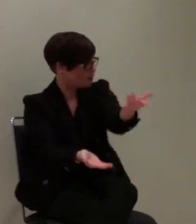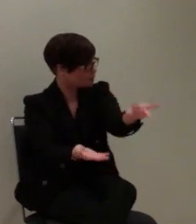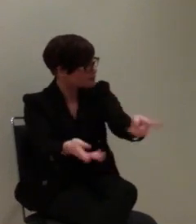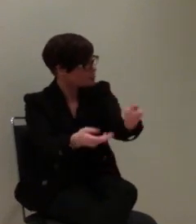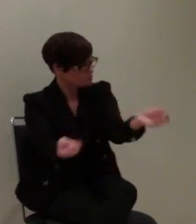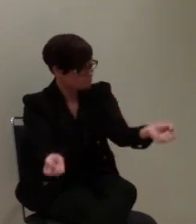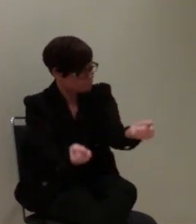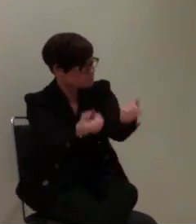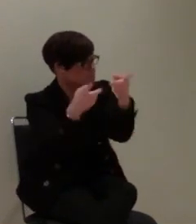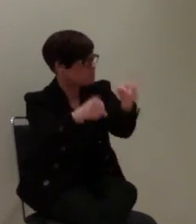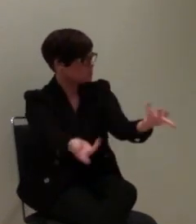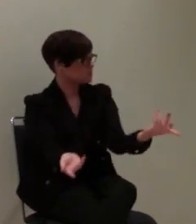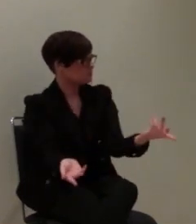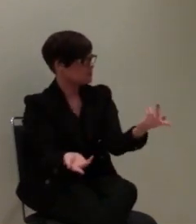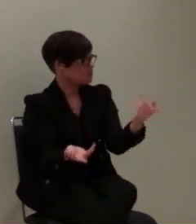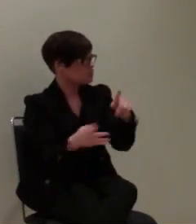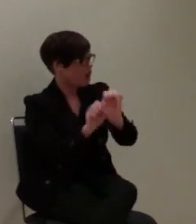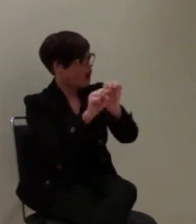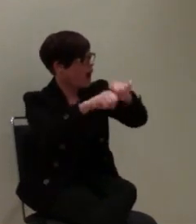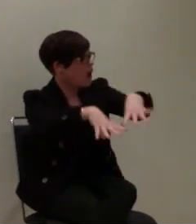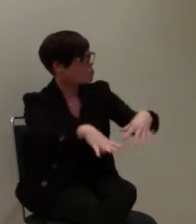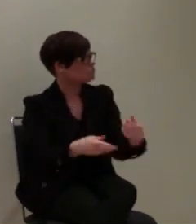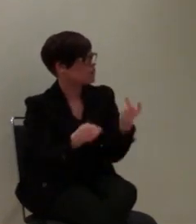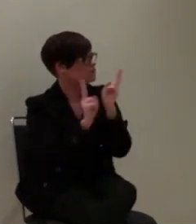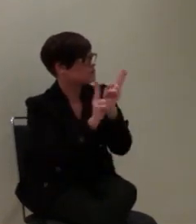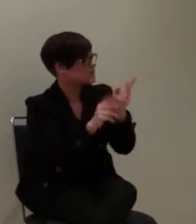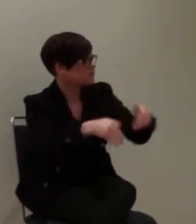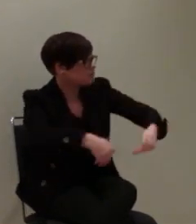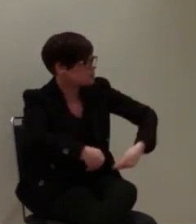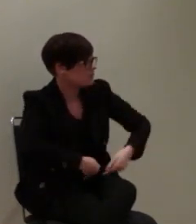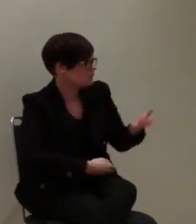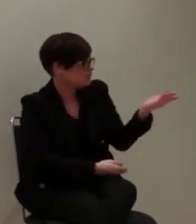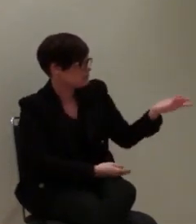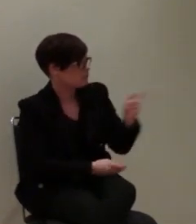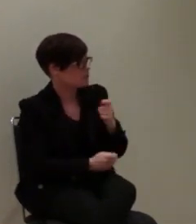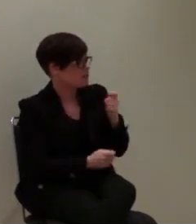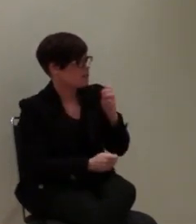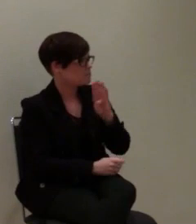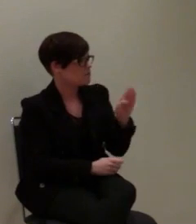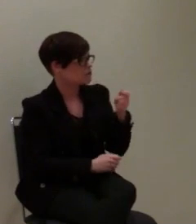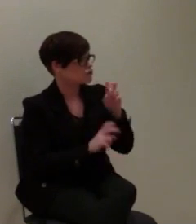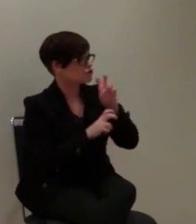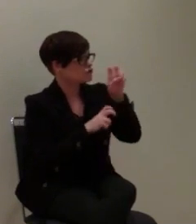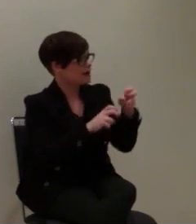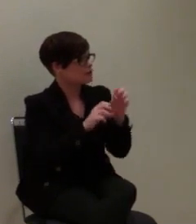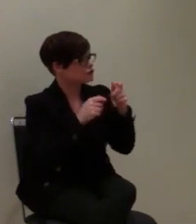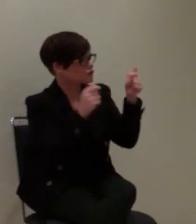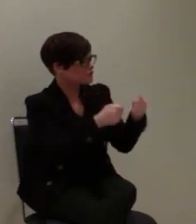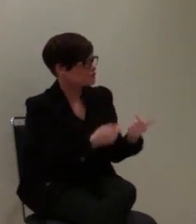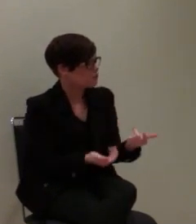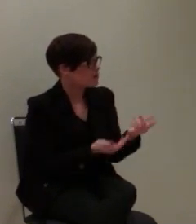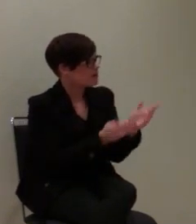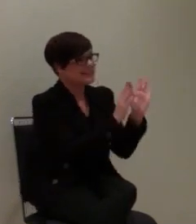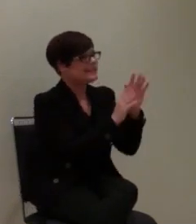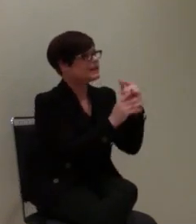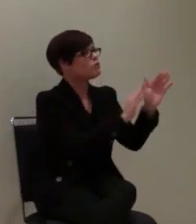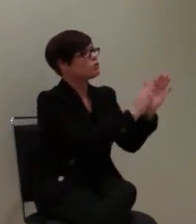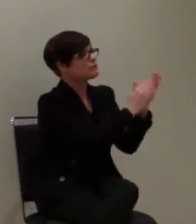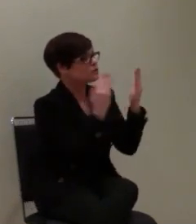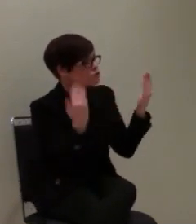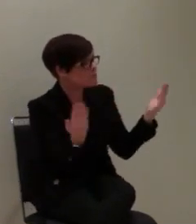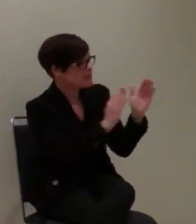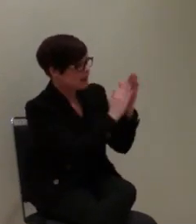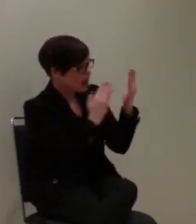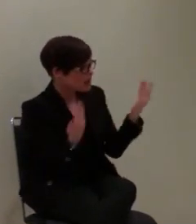Oder wie ausfallsicher sind diese Dienste der Björn-Steiger-Stiftung? Sind die gespiegelt irgendwo? Oder